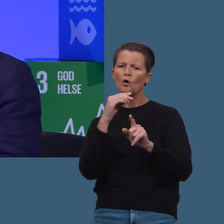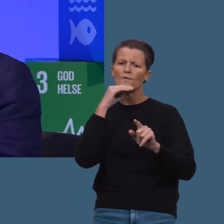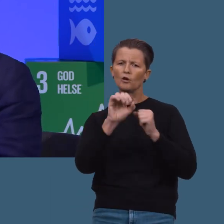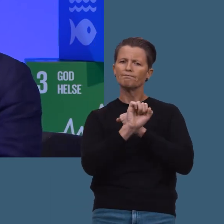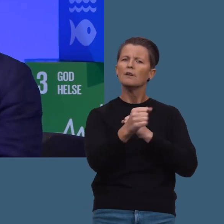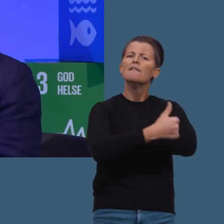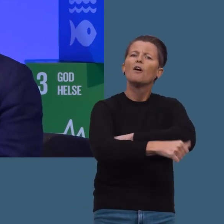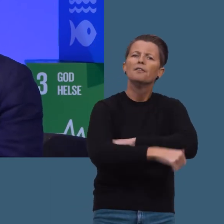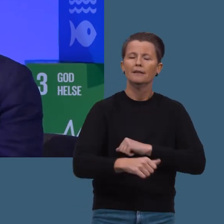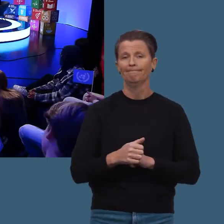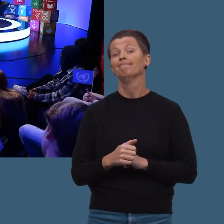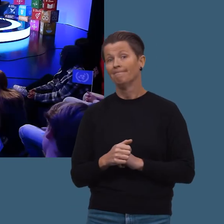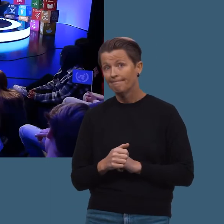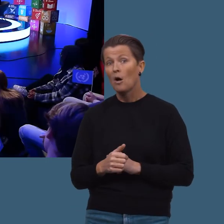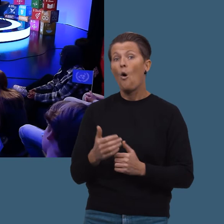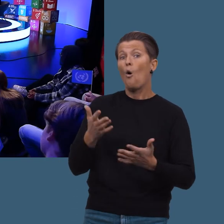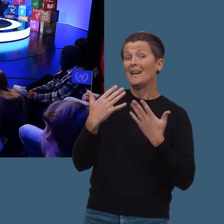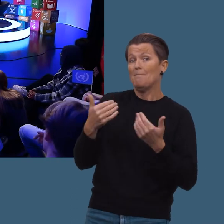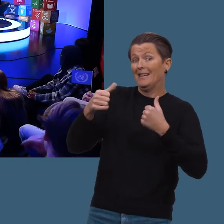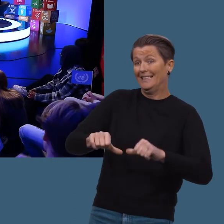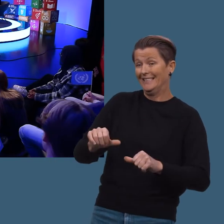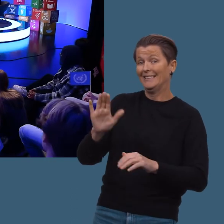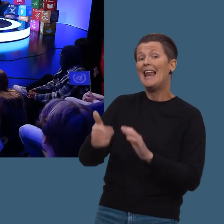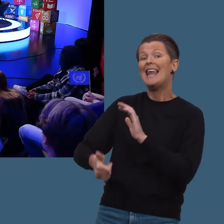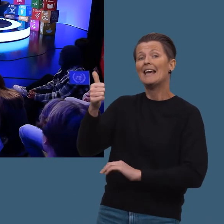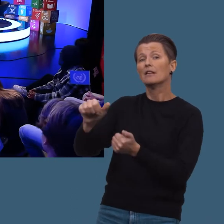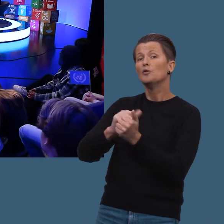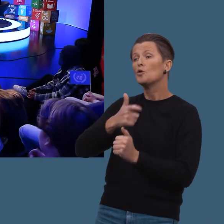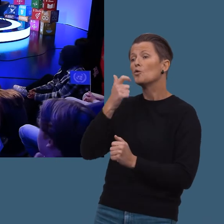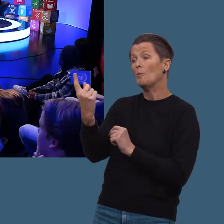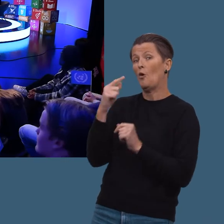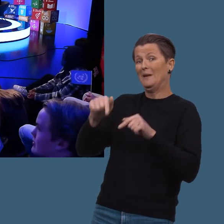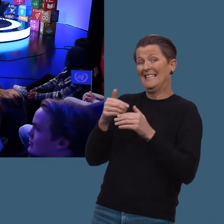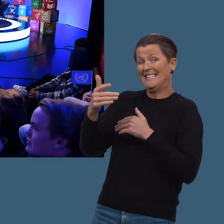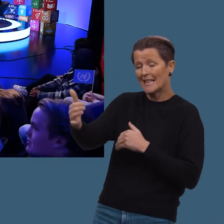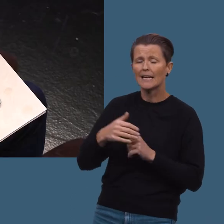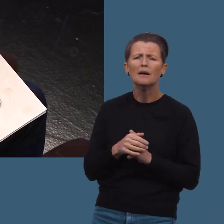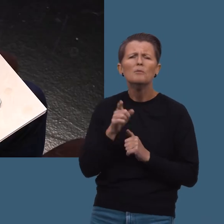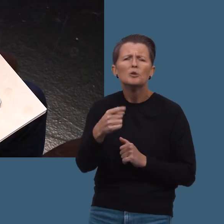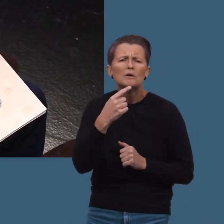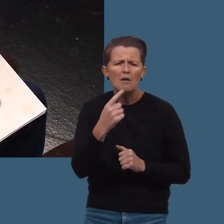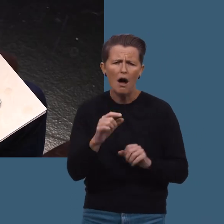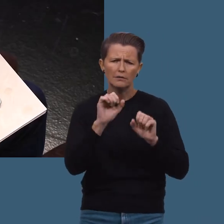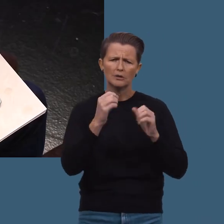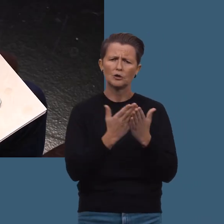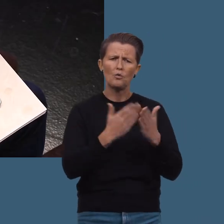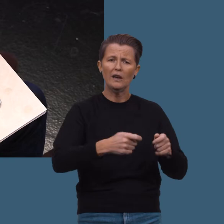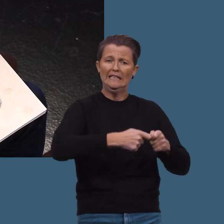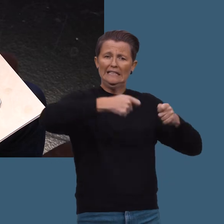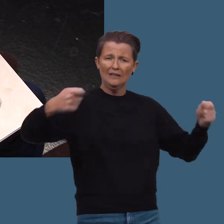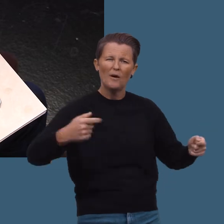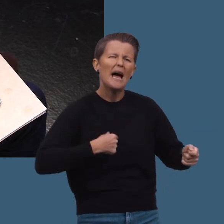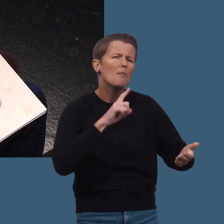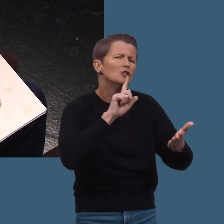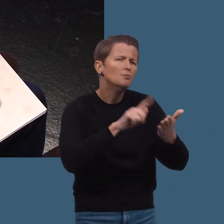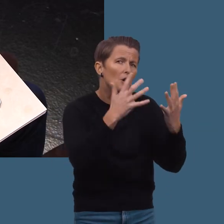skal slippe å være fattige. Og klimakrisen, ledere i Naturrådgdom, kommer jo hit litt senere, så vi skal snakke mer om det. Du nevnte å være lengre på skolen. vil bare høre